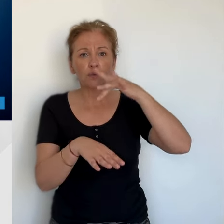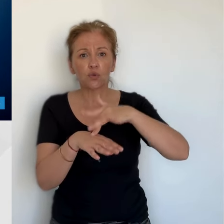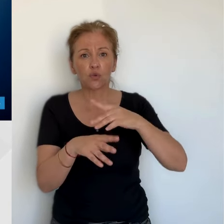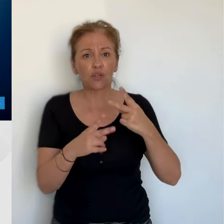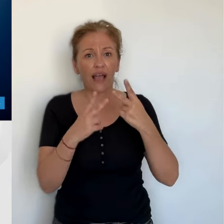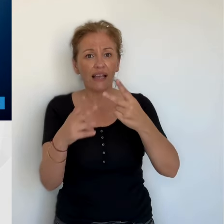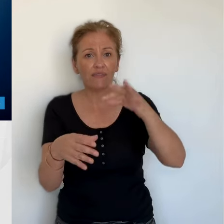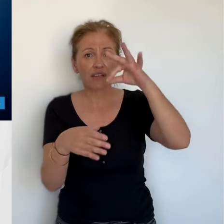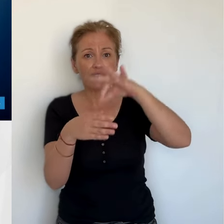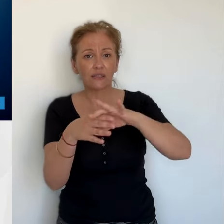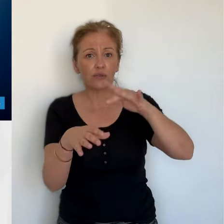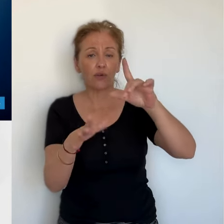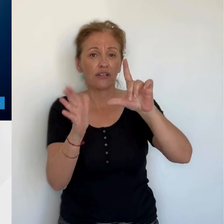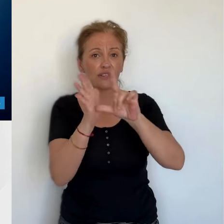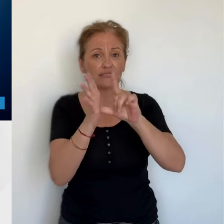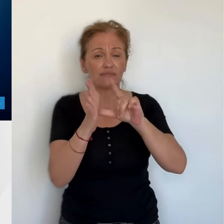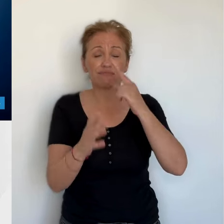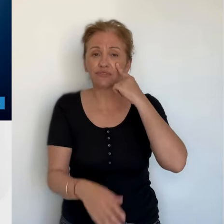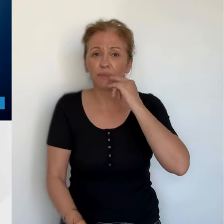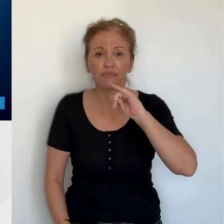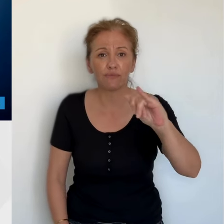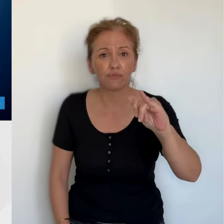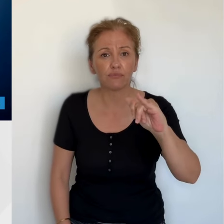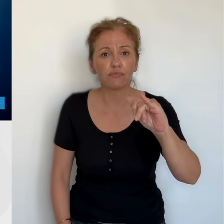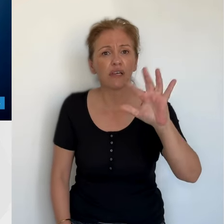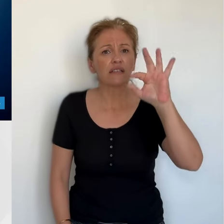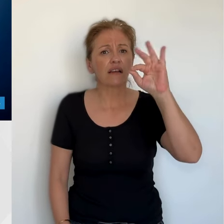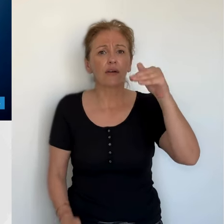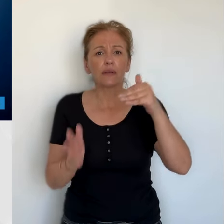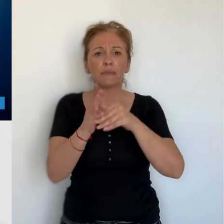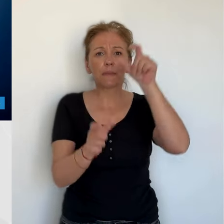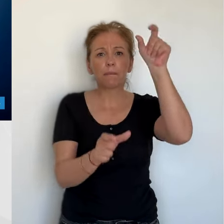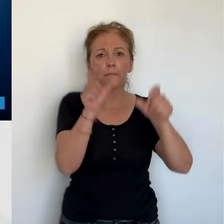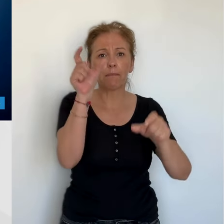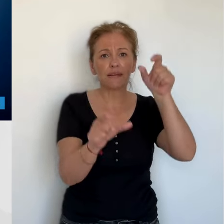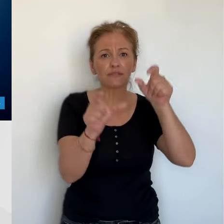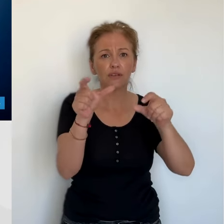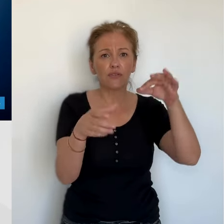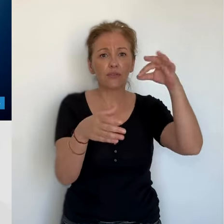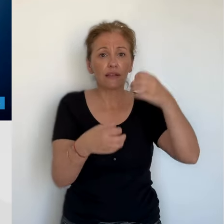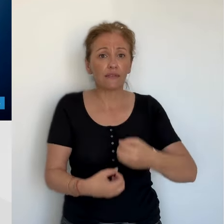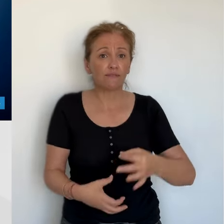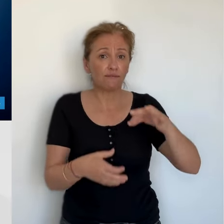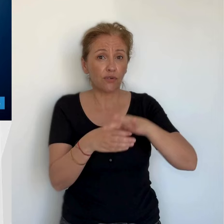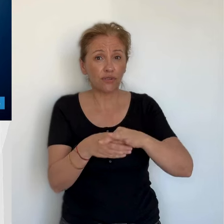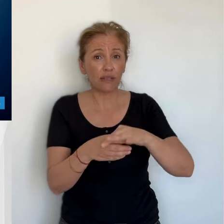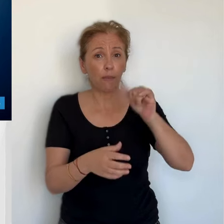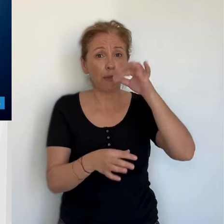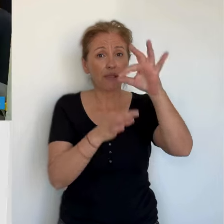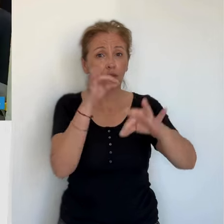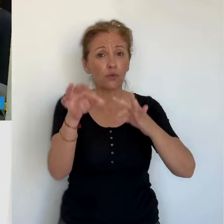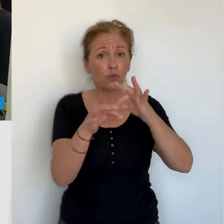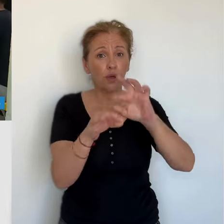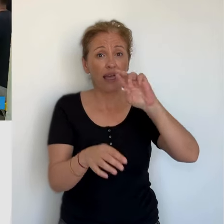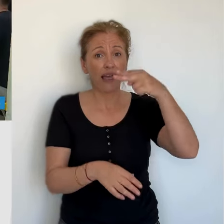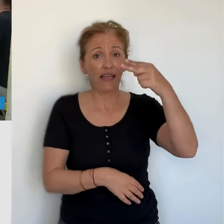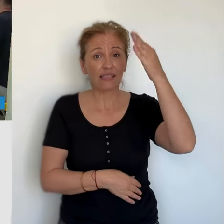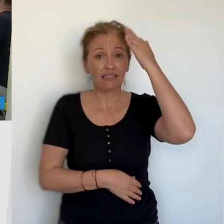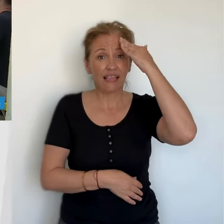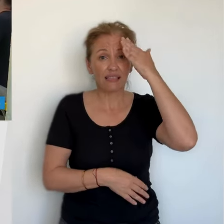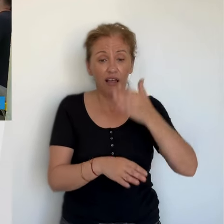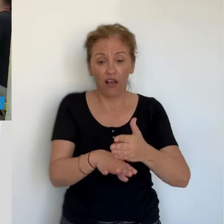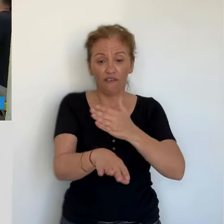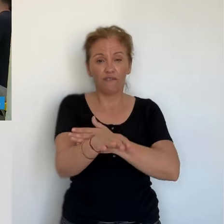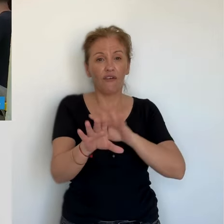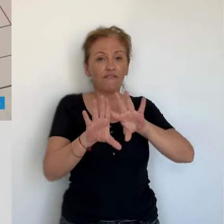moitié des bureaux ajaxiens et bastiais, les plus populaires, inédits pour une législative. Avec plus de 50 000 suffrages exprimés au premier tour,